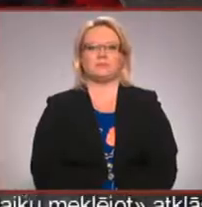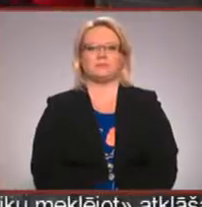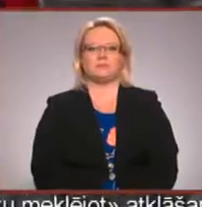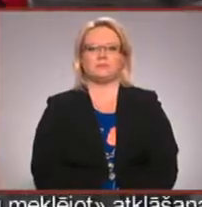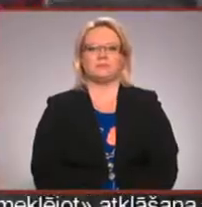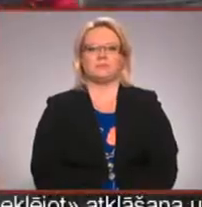Kraņēvs, Latvijas televīzija.